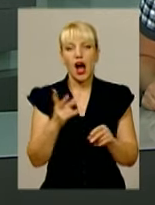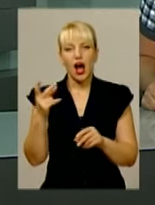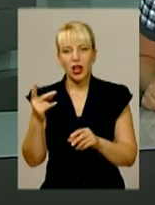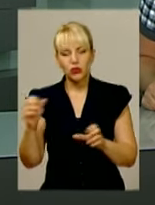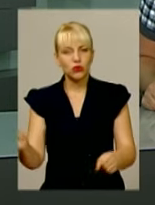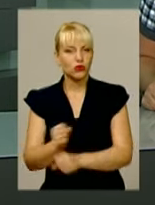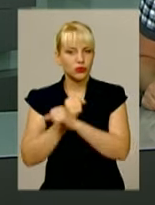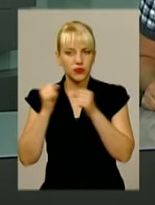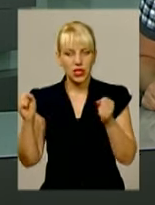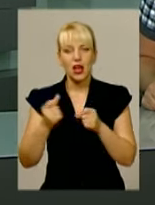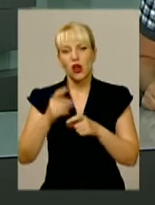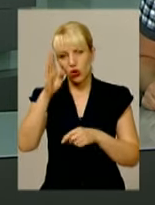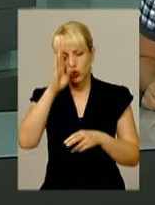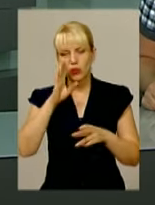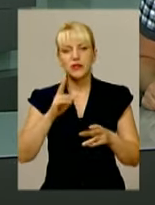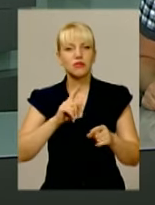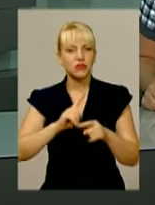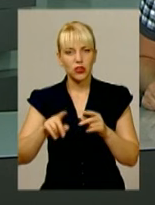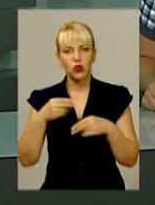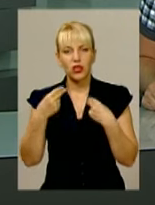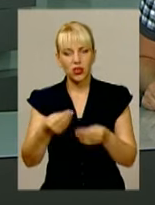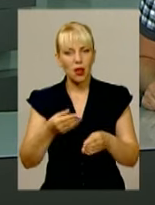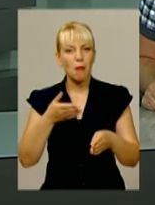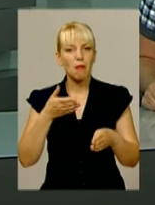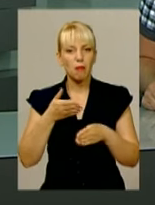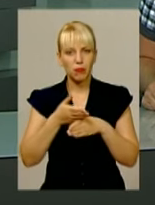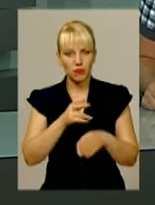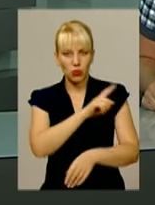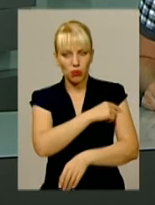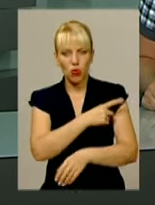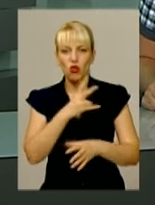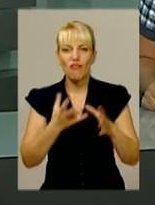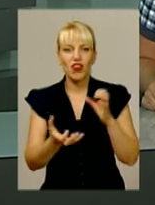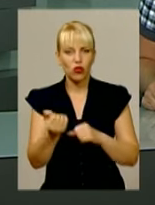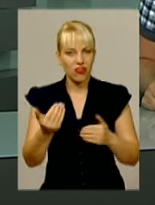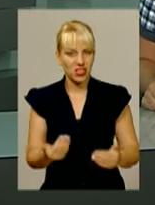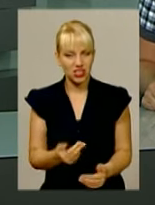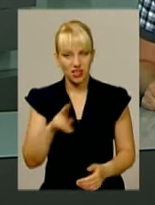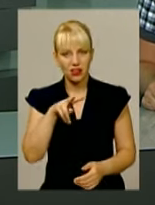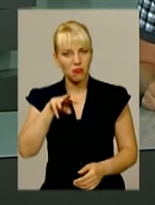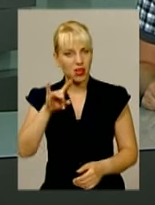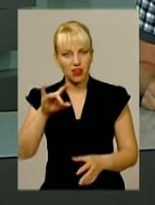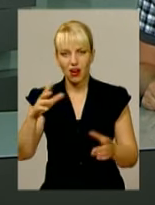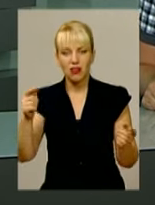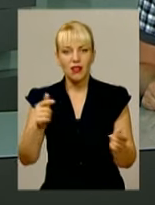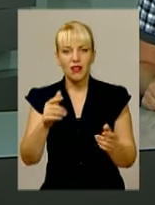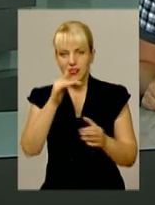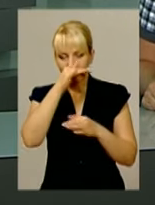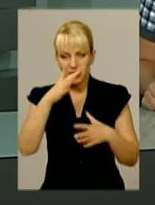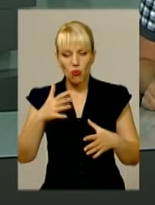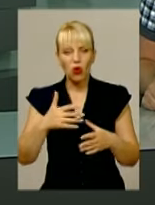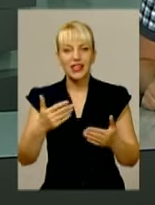досить швидко надали медичну допомогу, але врятувати життя Дмитра не вдалося. Травми виявилися несумісні з життям. 26